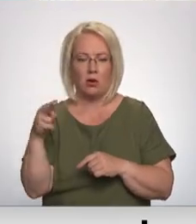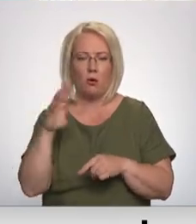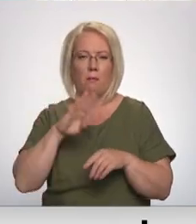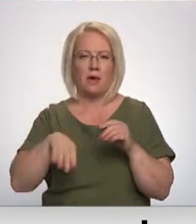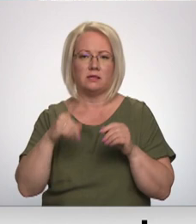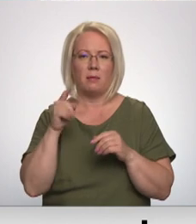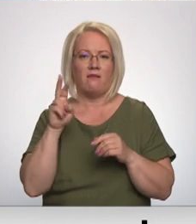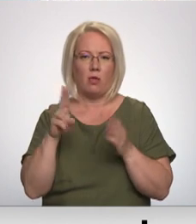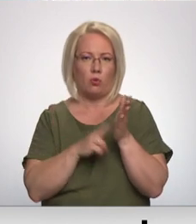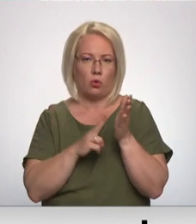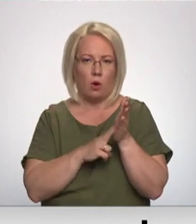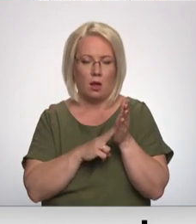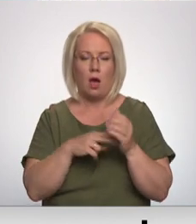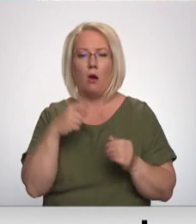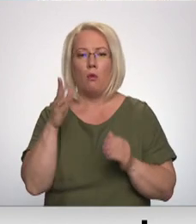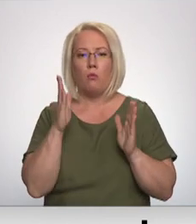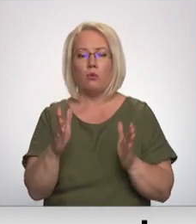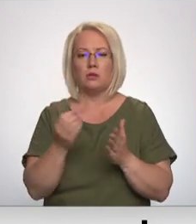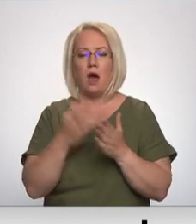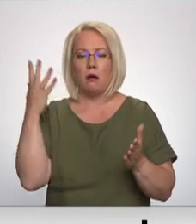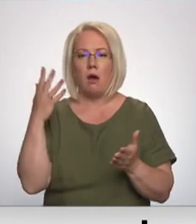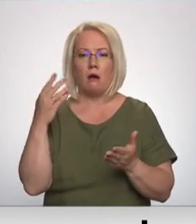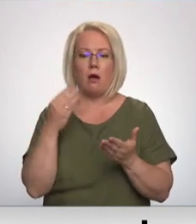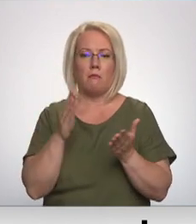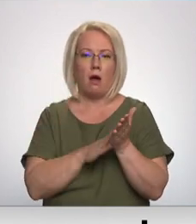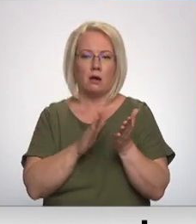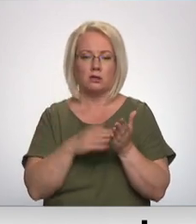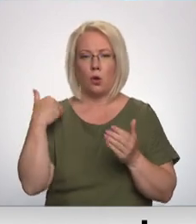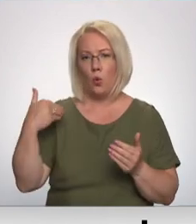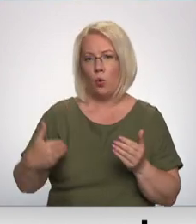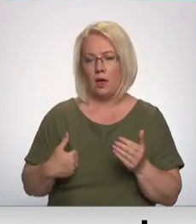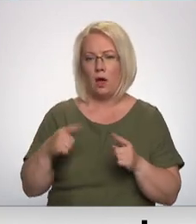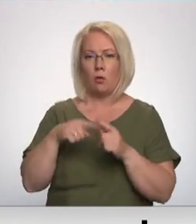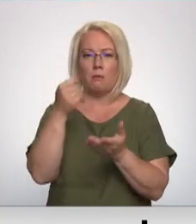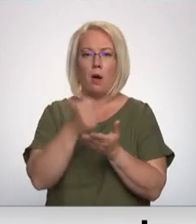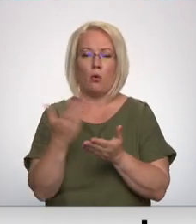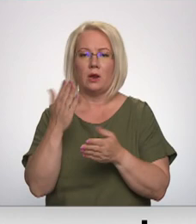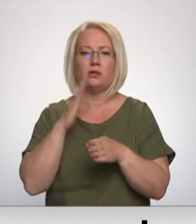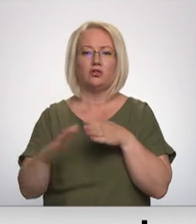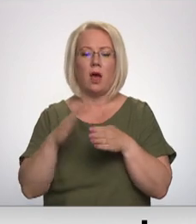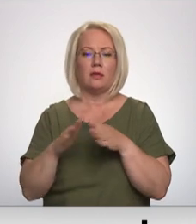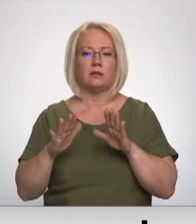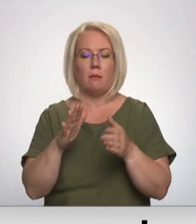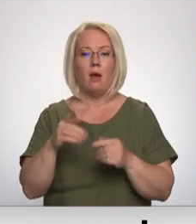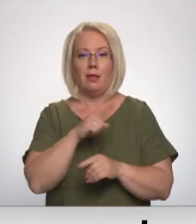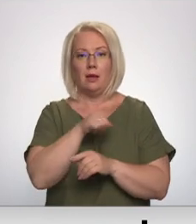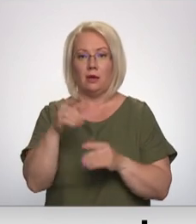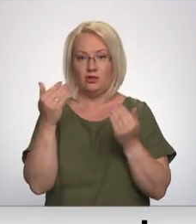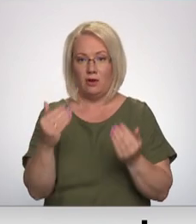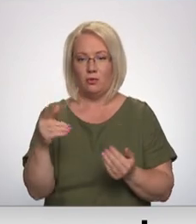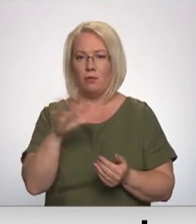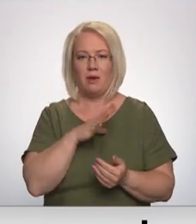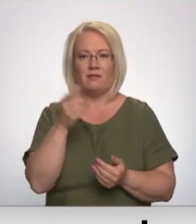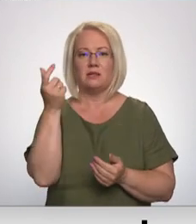Dārgāka maksa par siltumu būs arī kuldīgā un pagastos, kur ir šķēldas apkure. Līdz šim te bijis viens no lētākajiem tarifiem